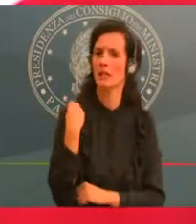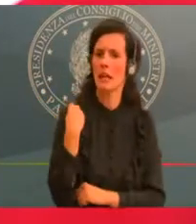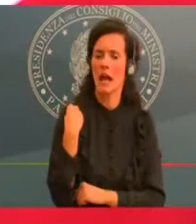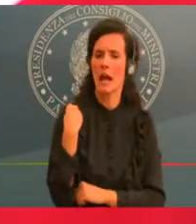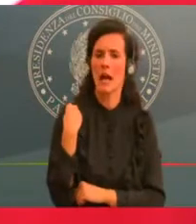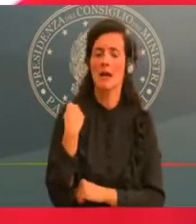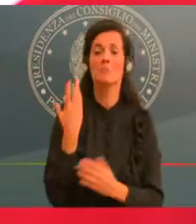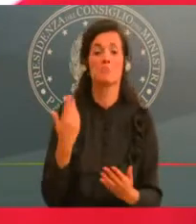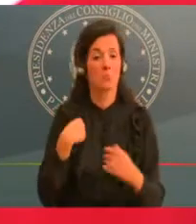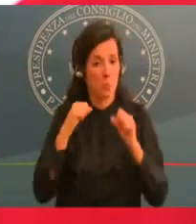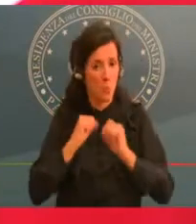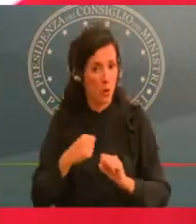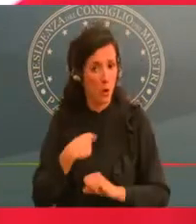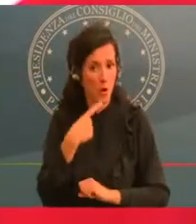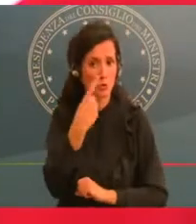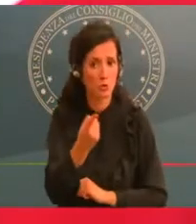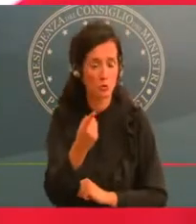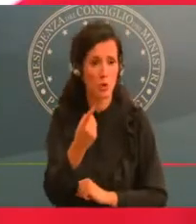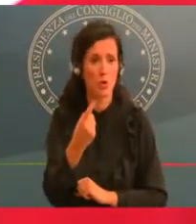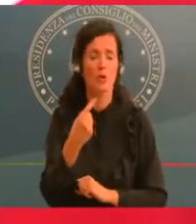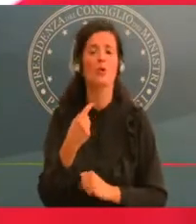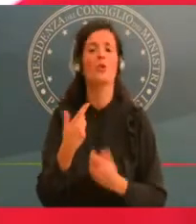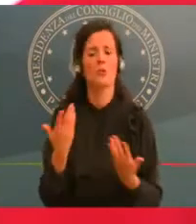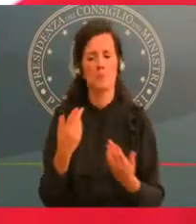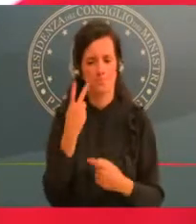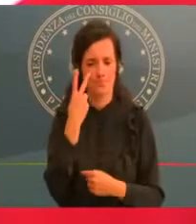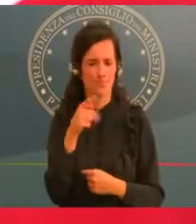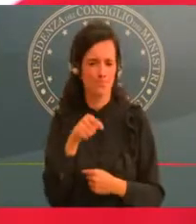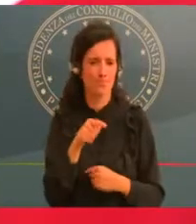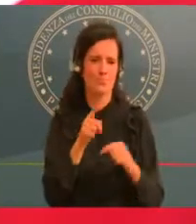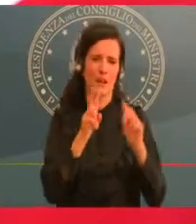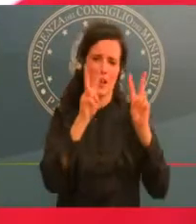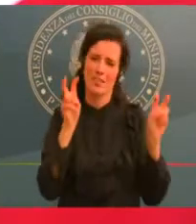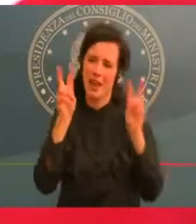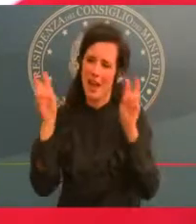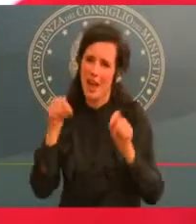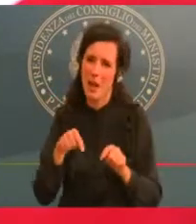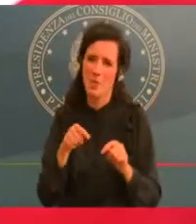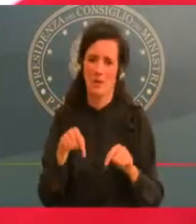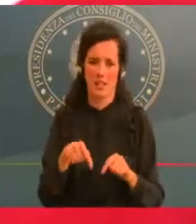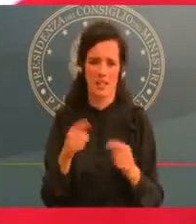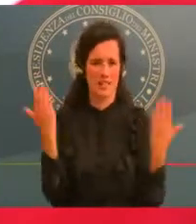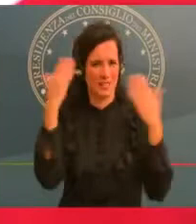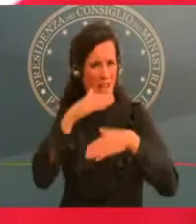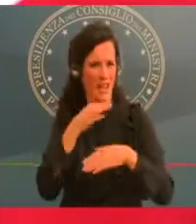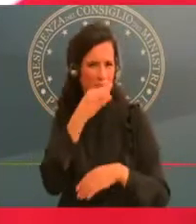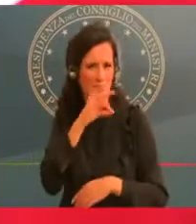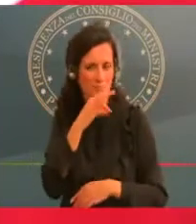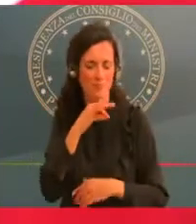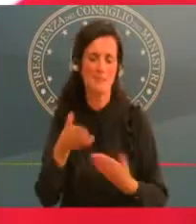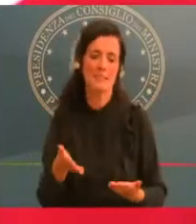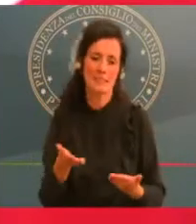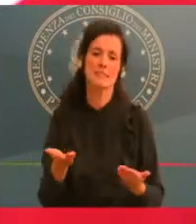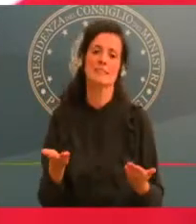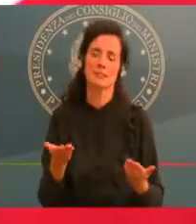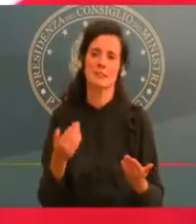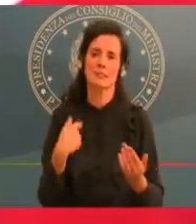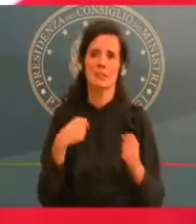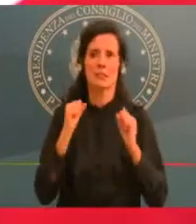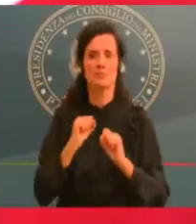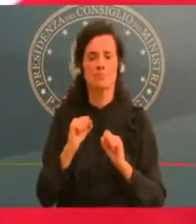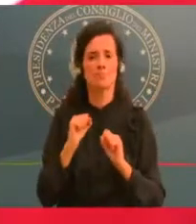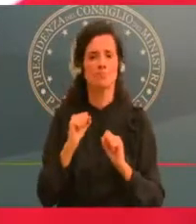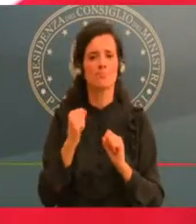e la criticità che si trova ad attraversare l'intero Paese, mi sembra che il tema dei